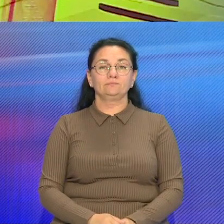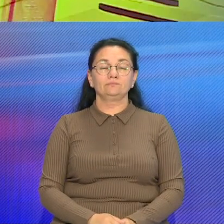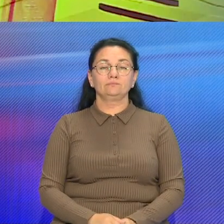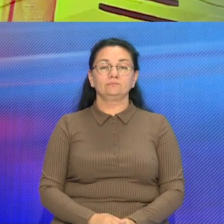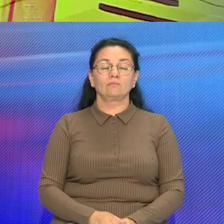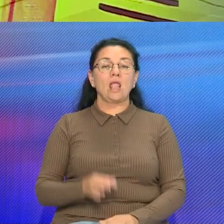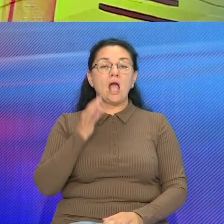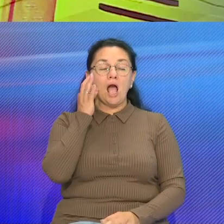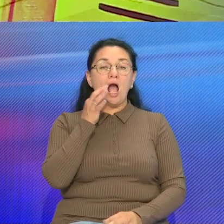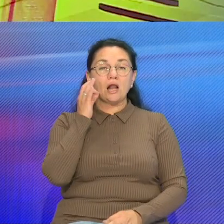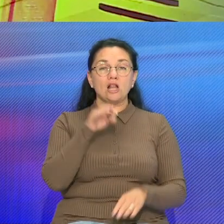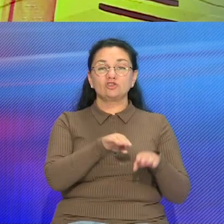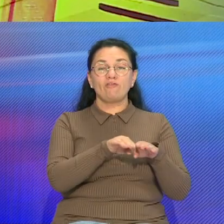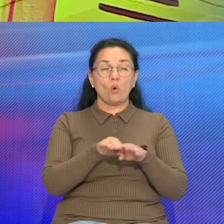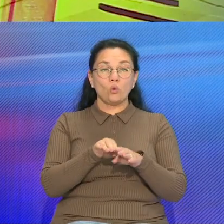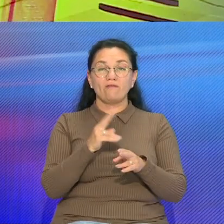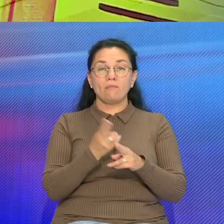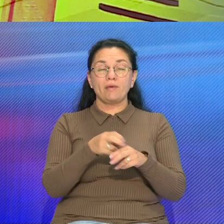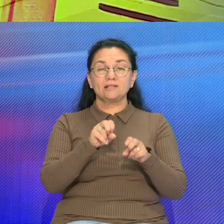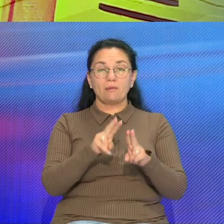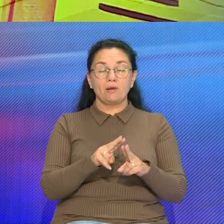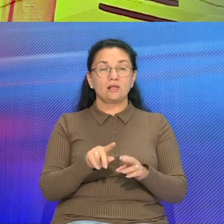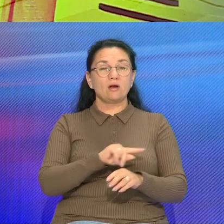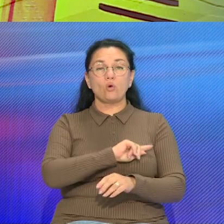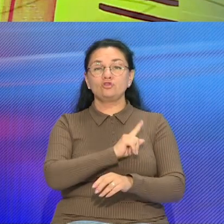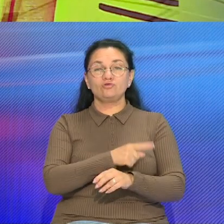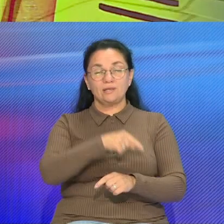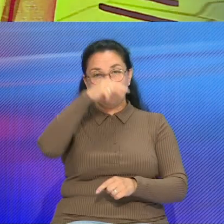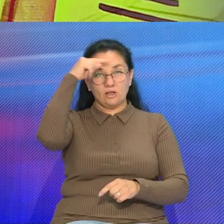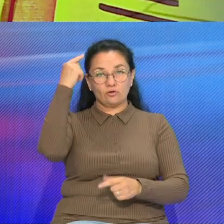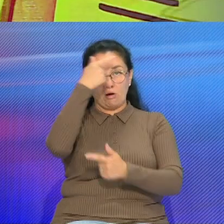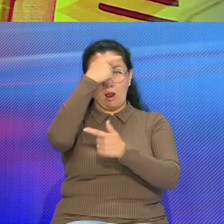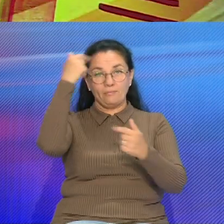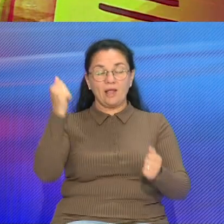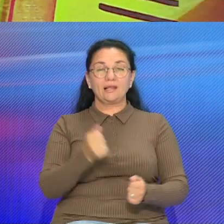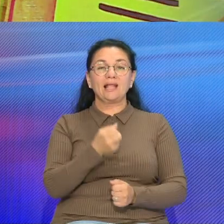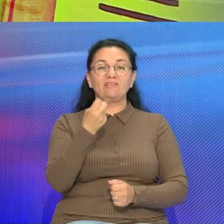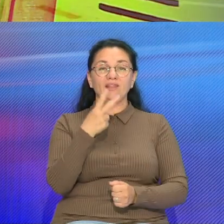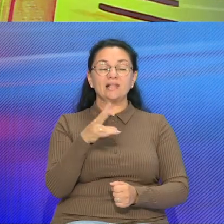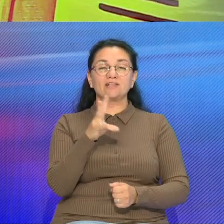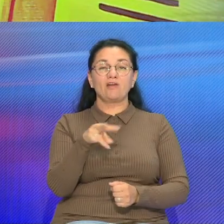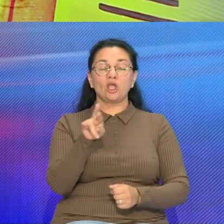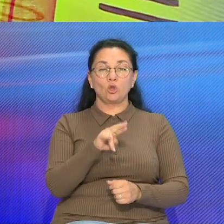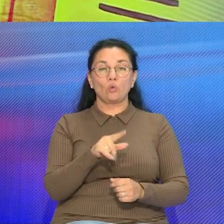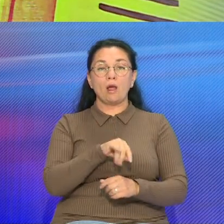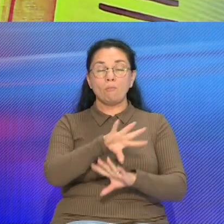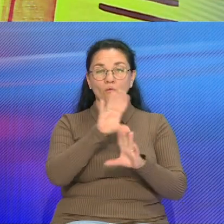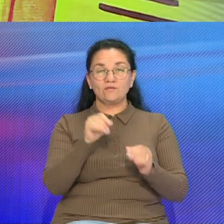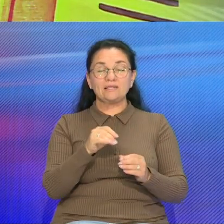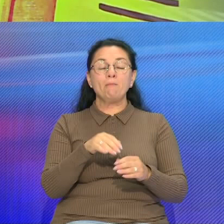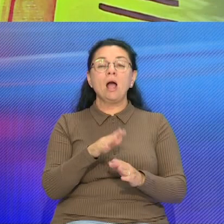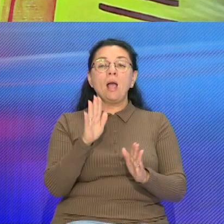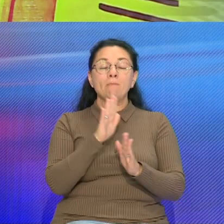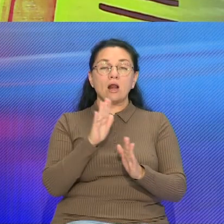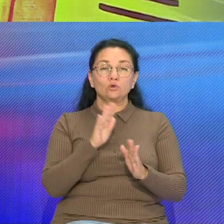Оранжевые взрывы небеспеки с пришиной мостной спеки объявлены в Беларуси на 11 липень По прогнозу, хуже сверх